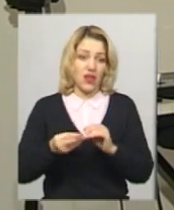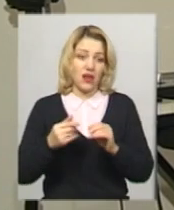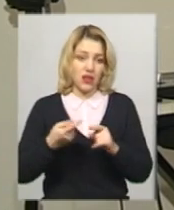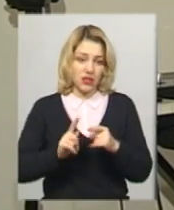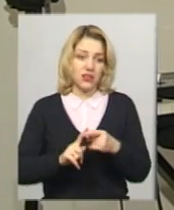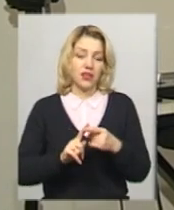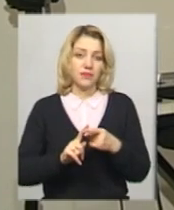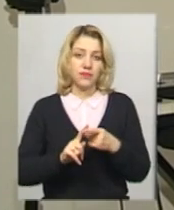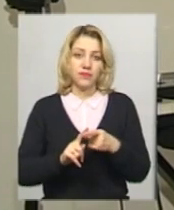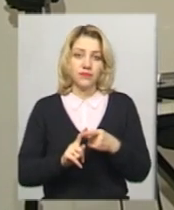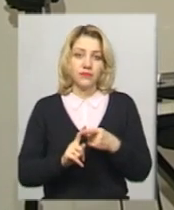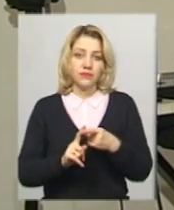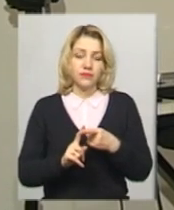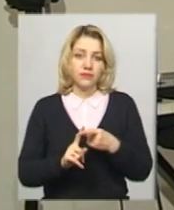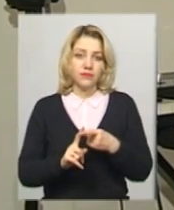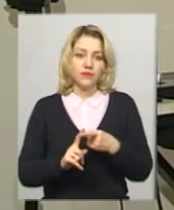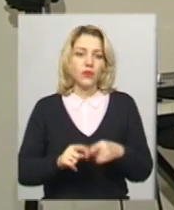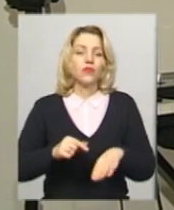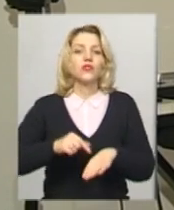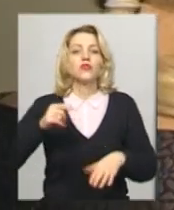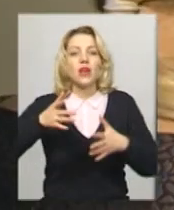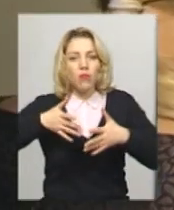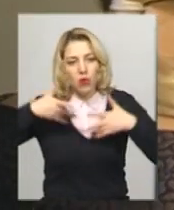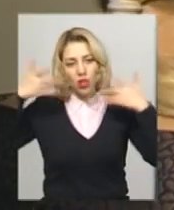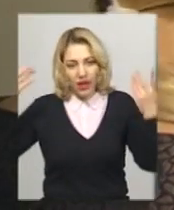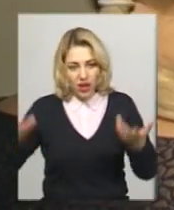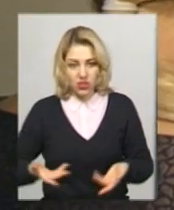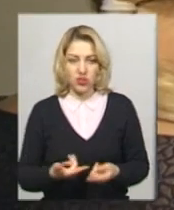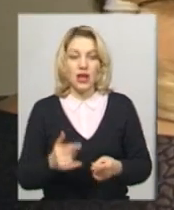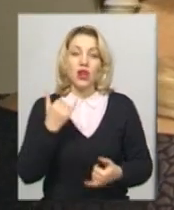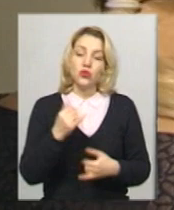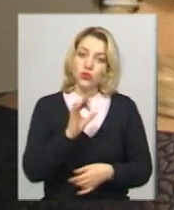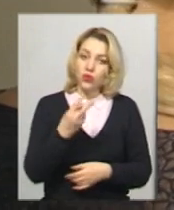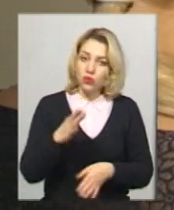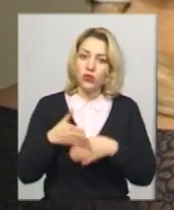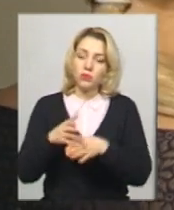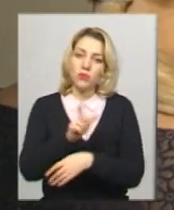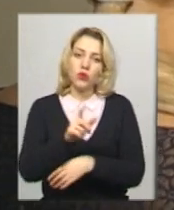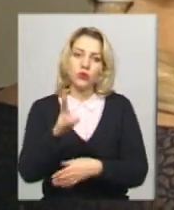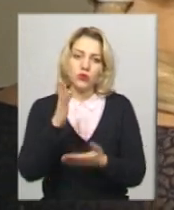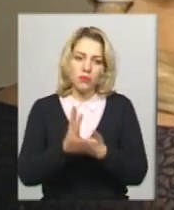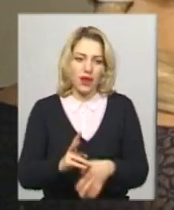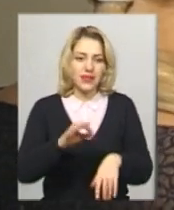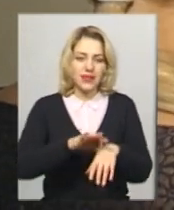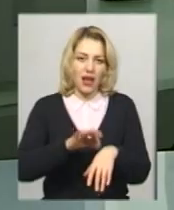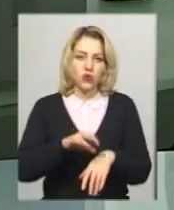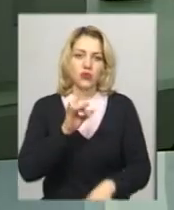відчуття полегшення. Сьогодні Юля допомагає людям, які мають діагноз рак.